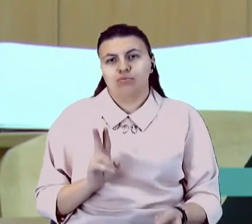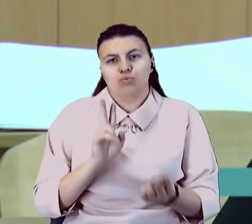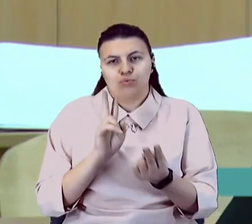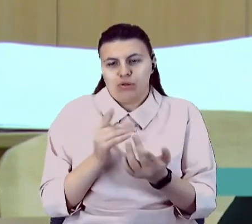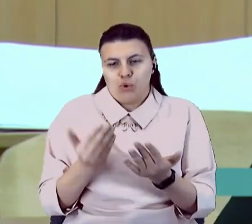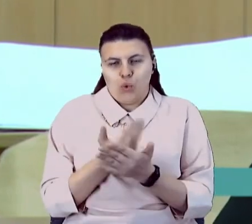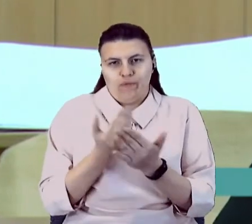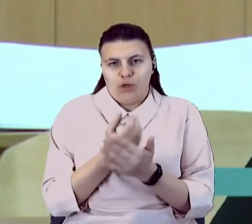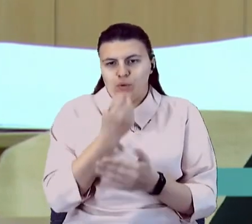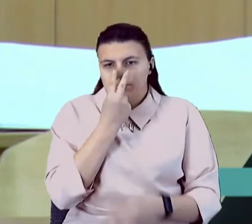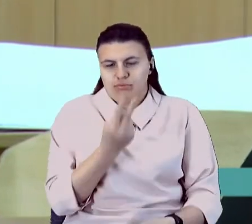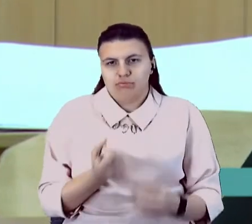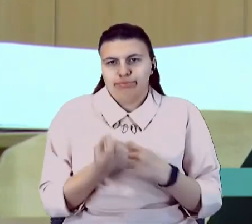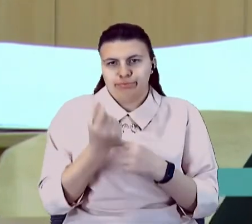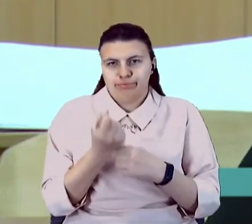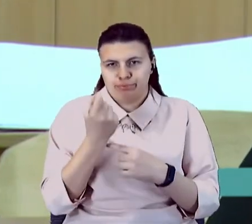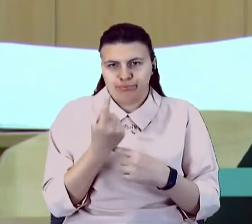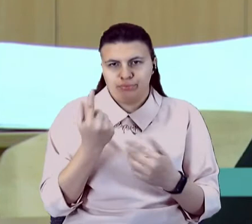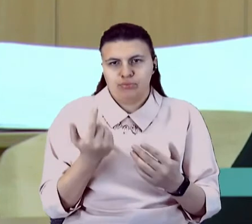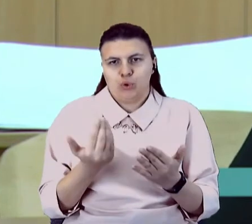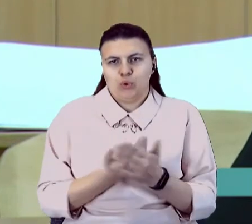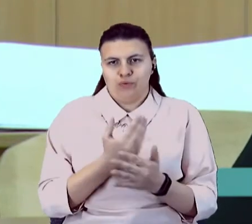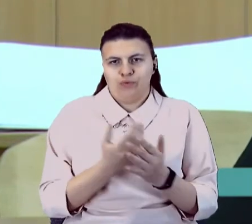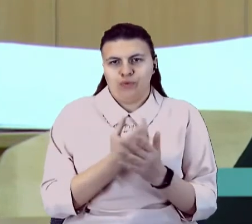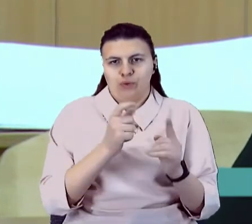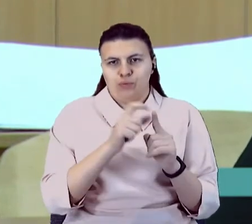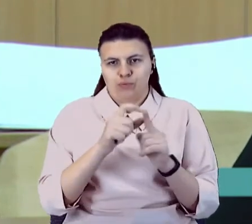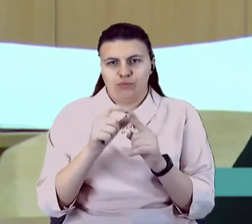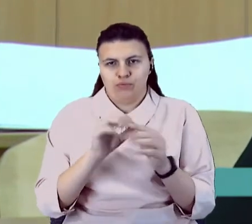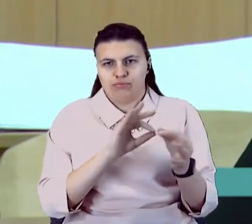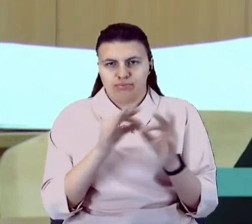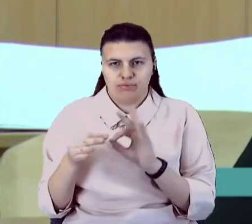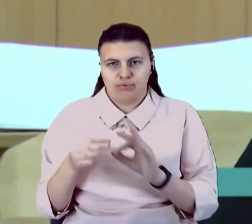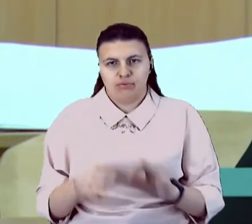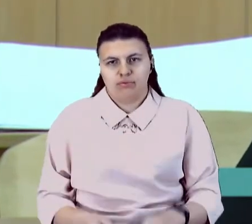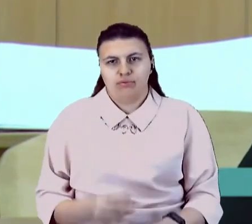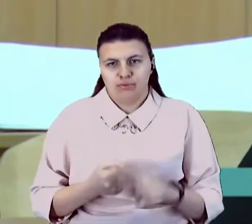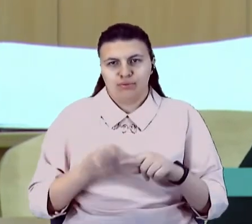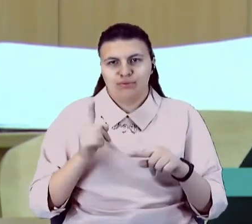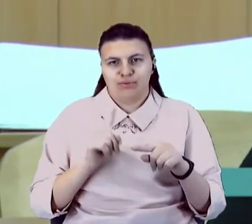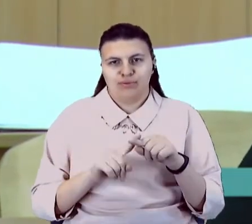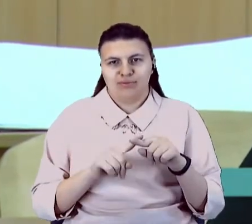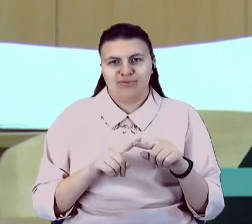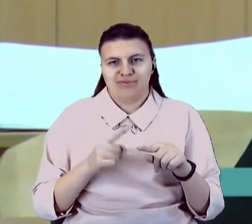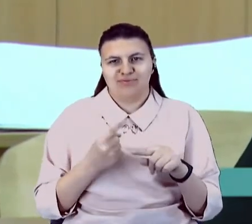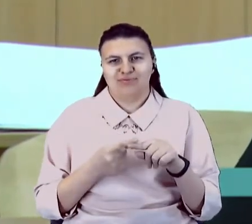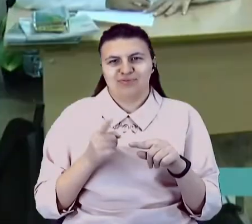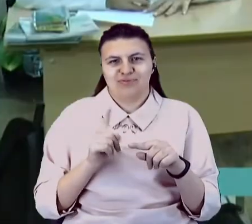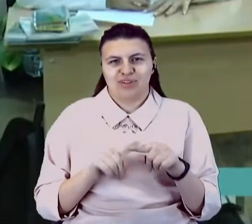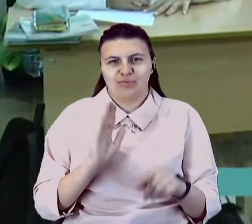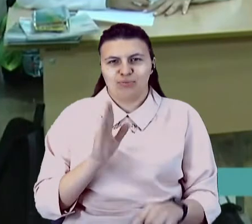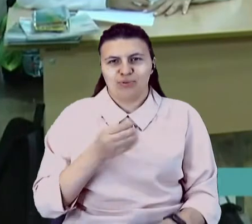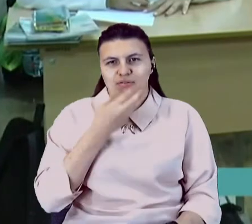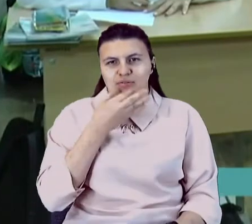нові слова сполучення. Так. Тому це буде гарний опит для мене.